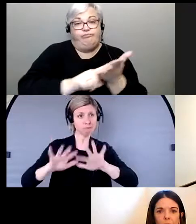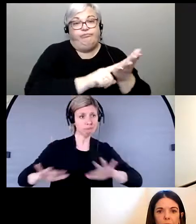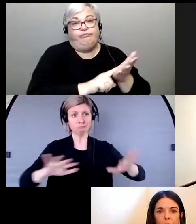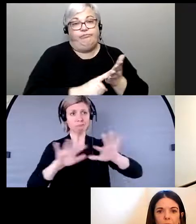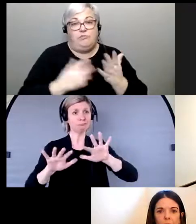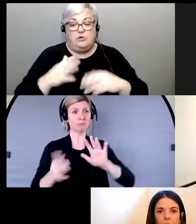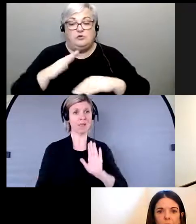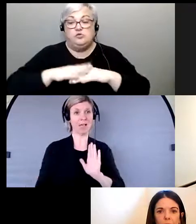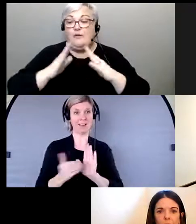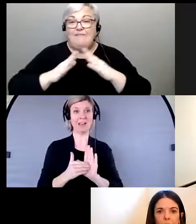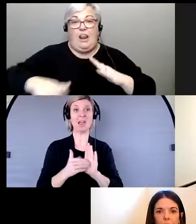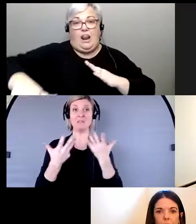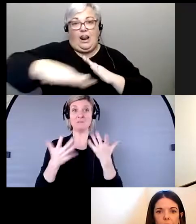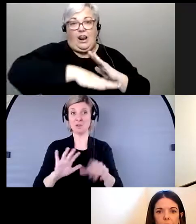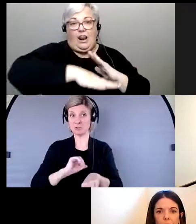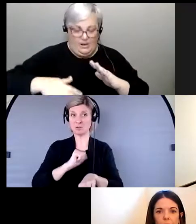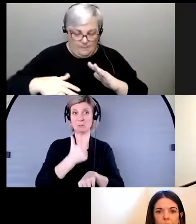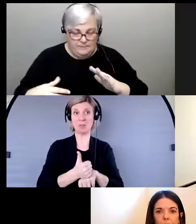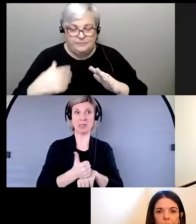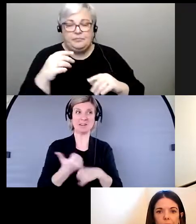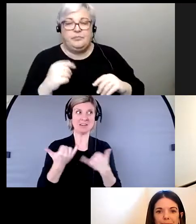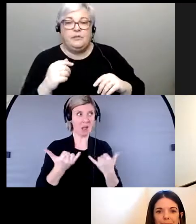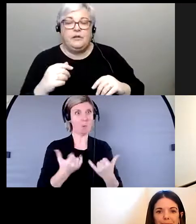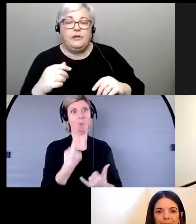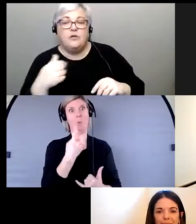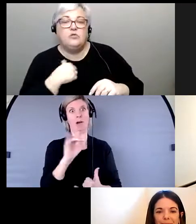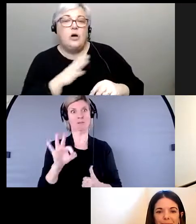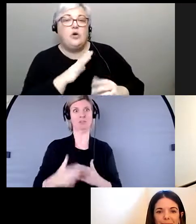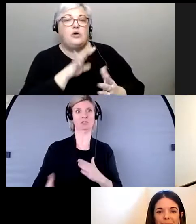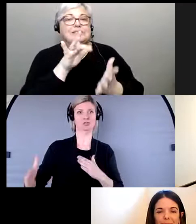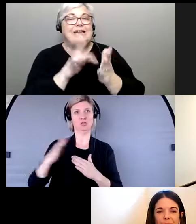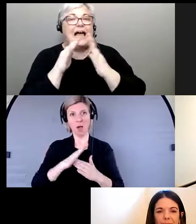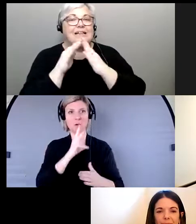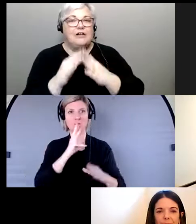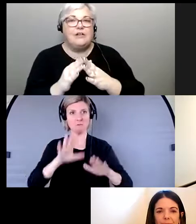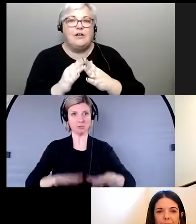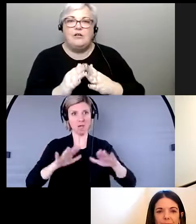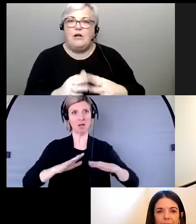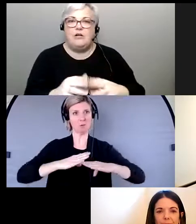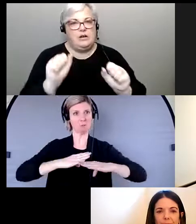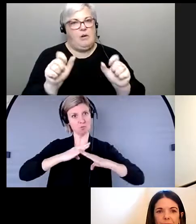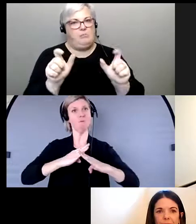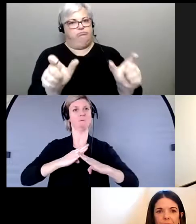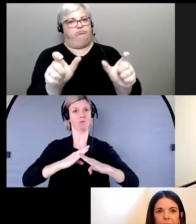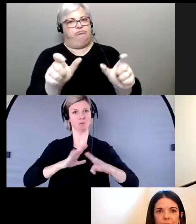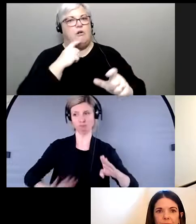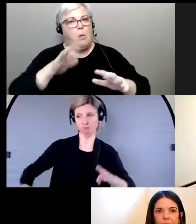municipalité. Nous avons un centre-ville à l'épreuve des inondations.